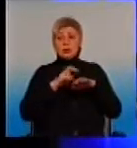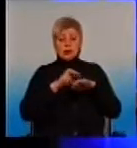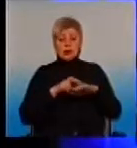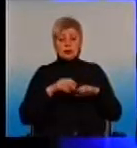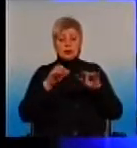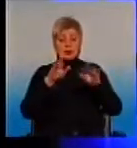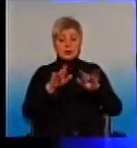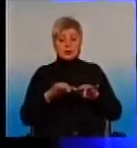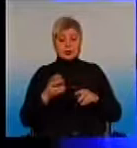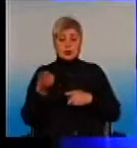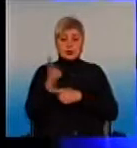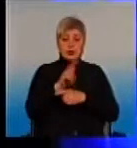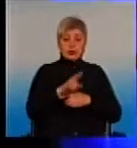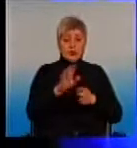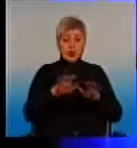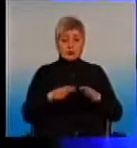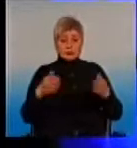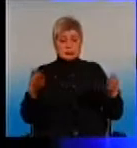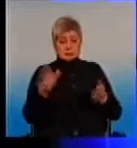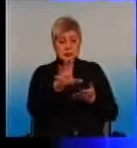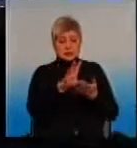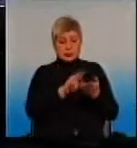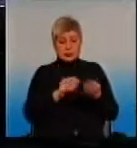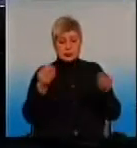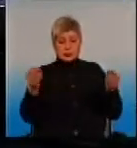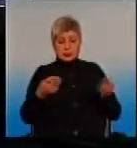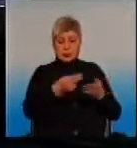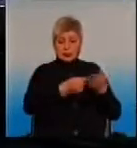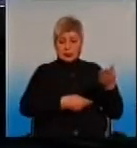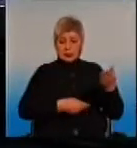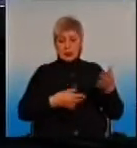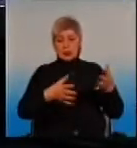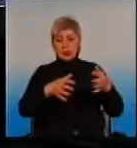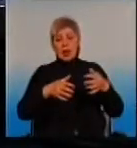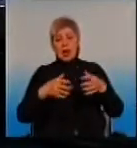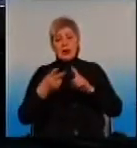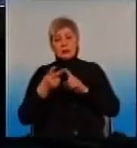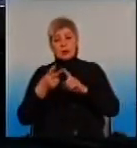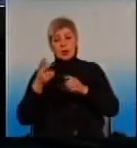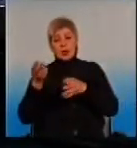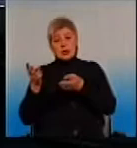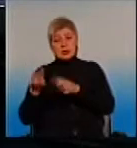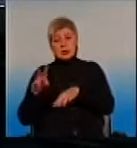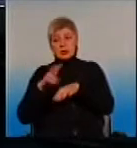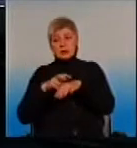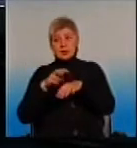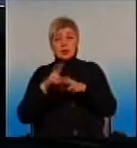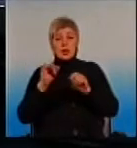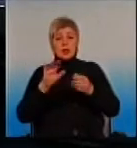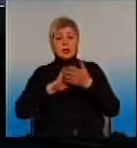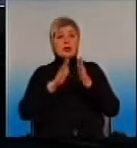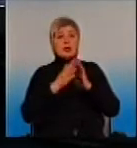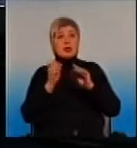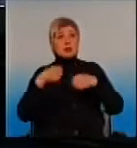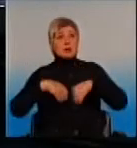підписує, один остається у пациента, а второй у врача. І заверяється цифровою електронною підписю, і декларація ушла. Т.е.